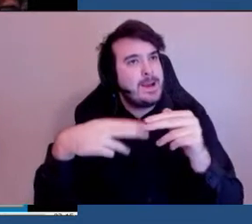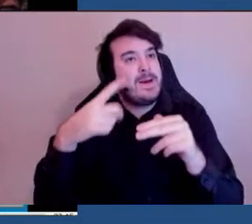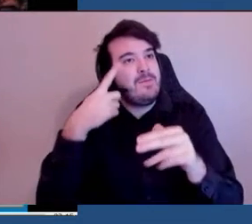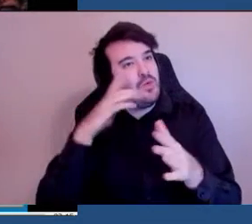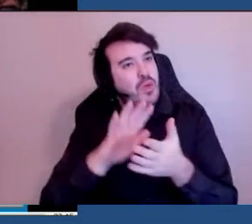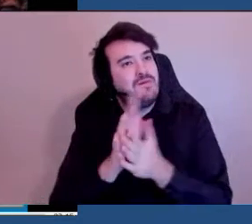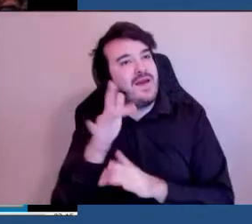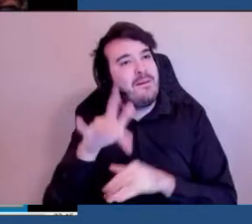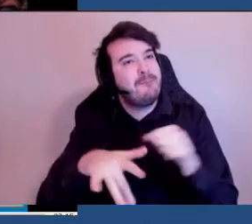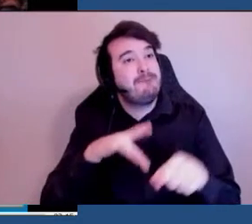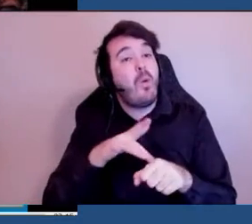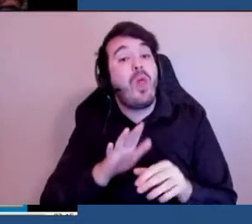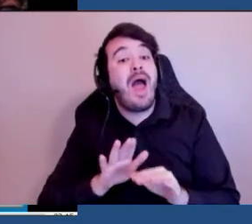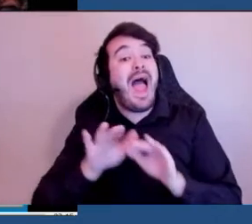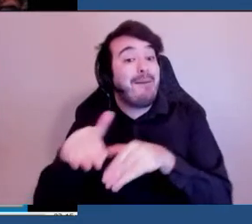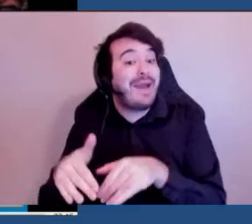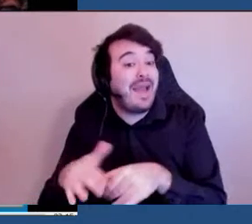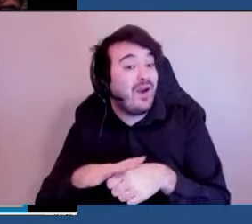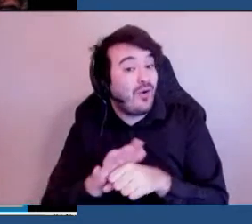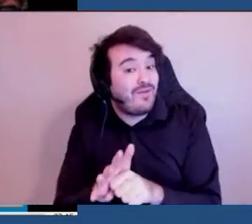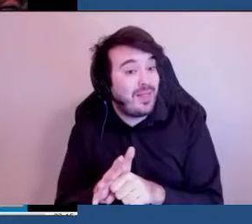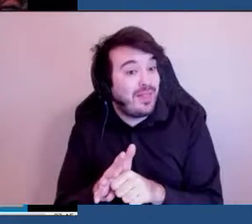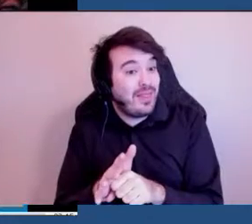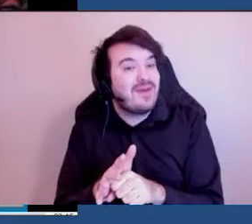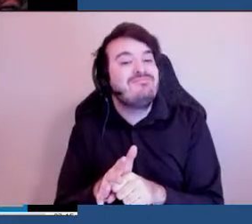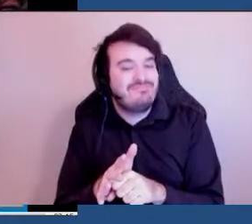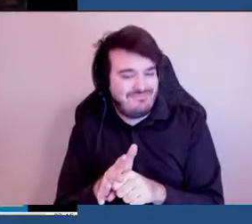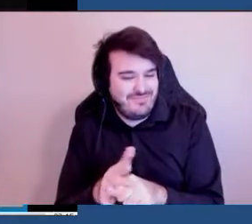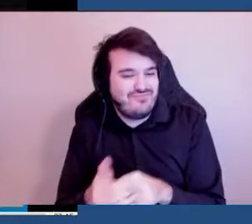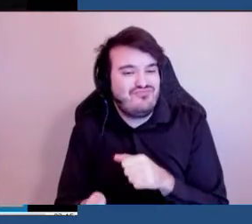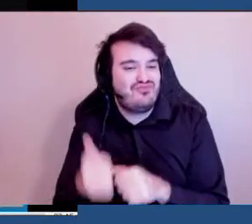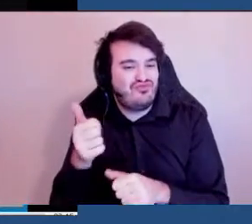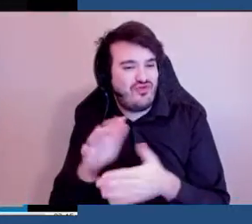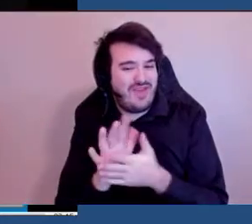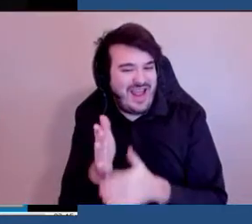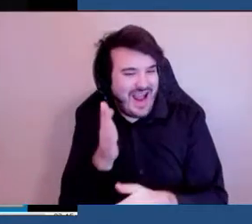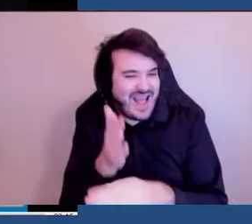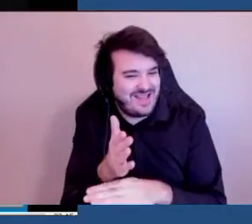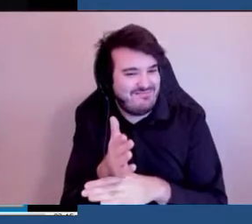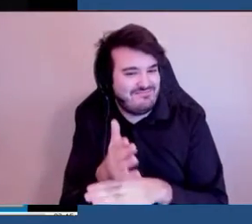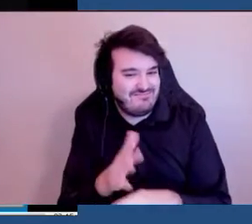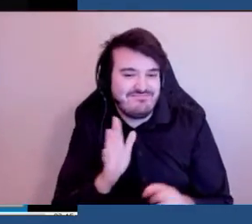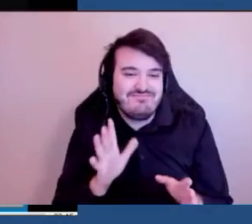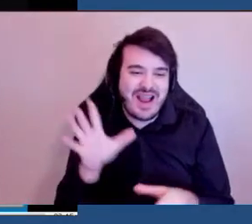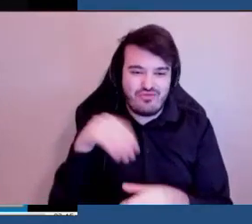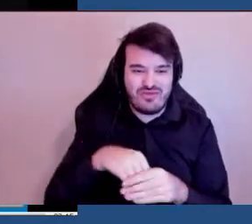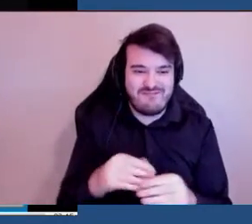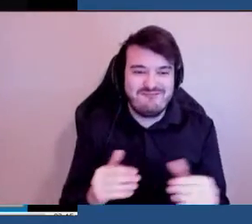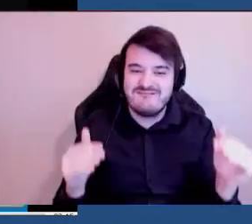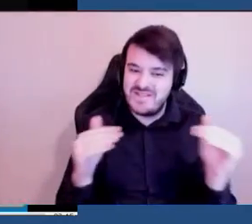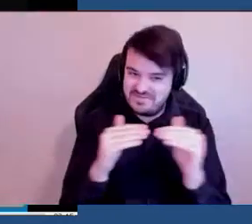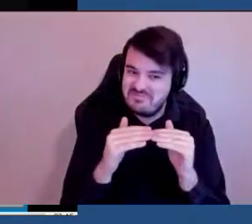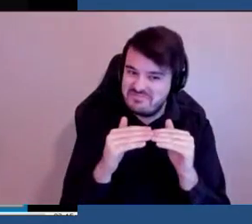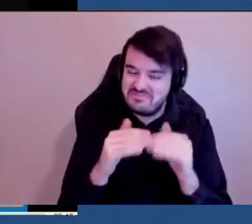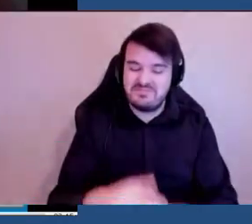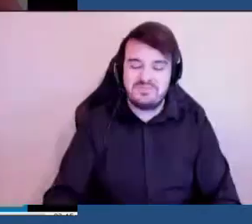post-Covid plus accessible et inclusif. Nous